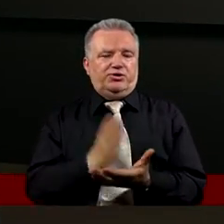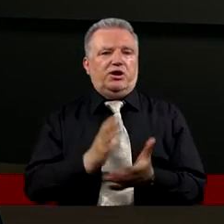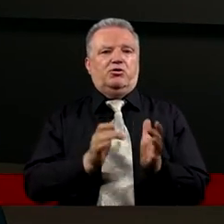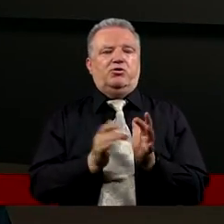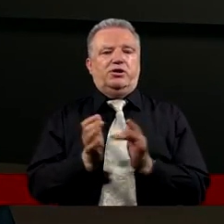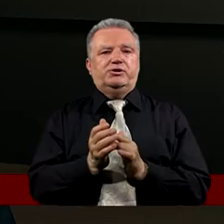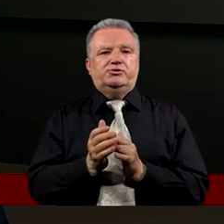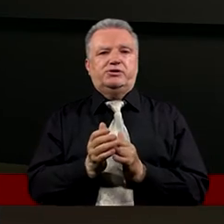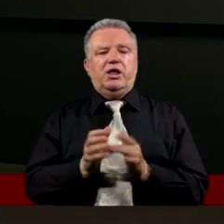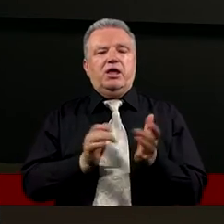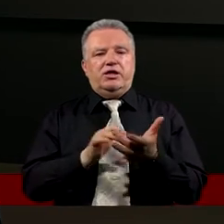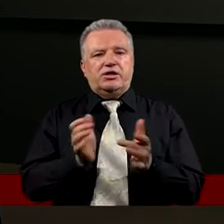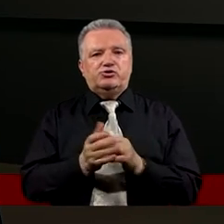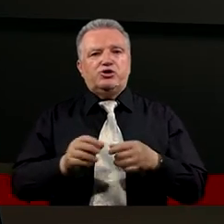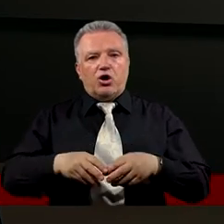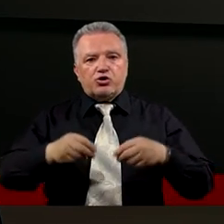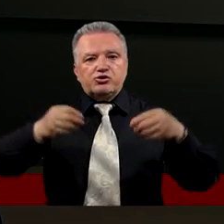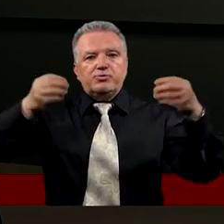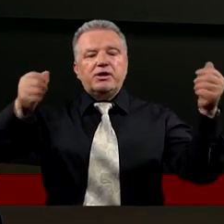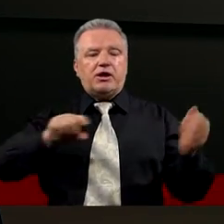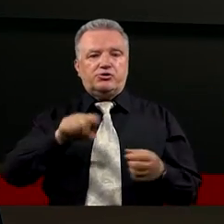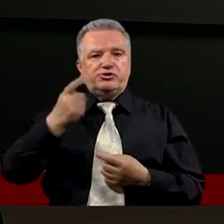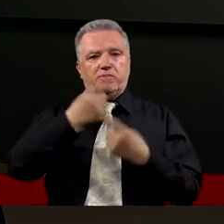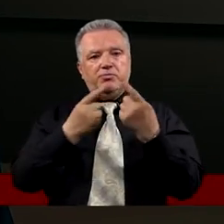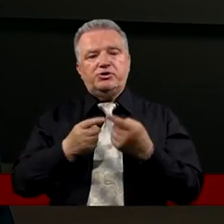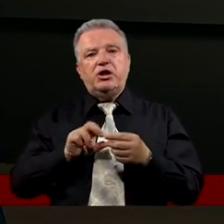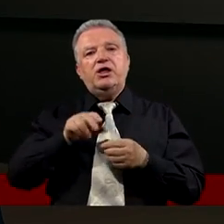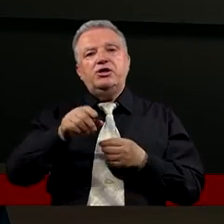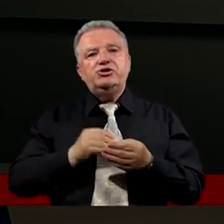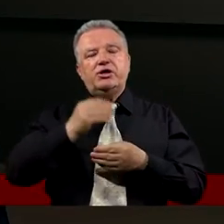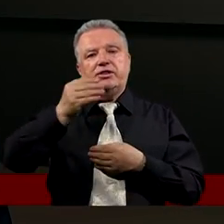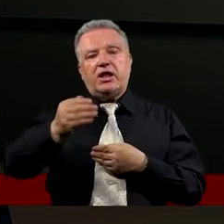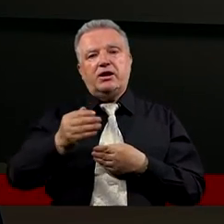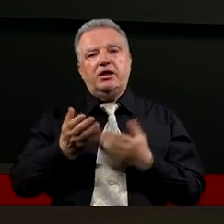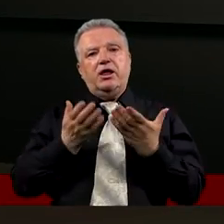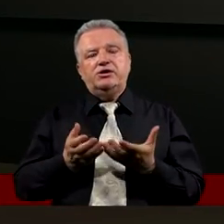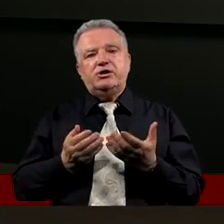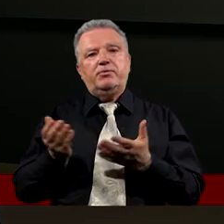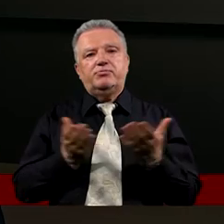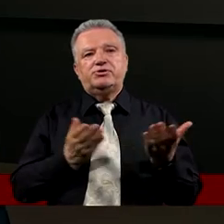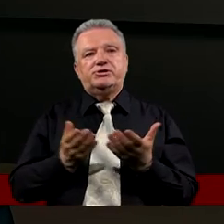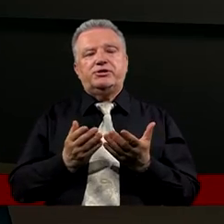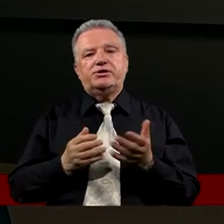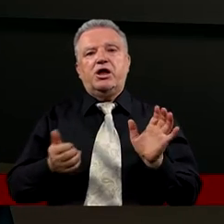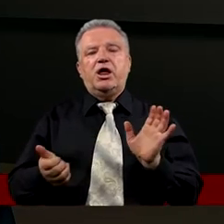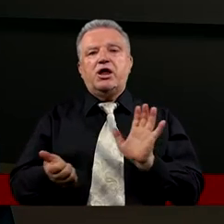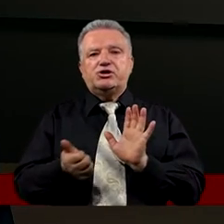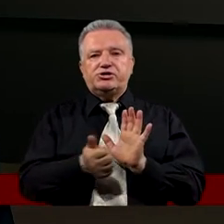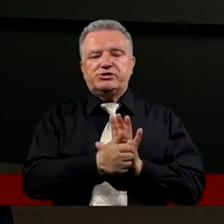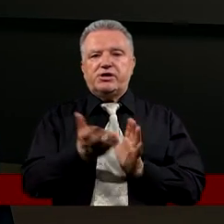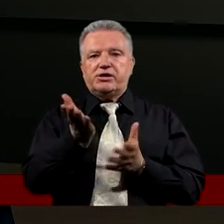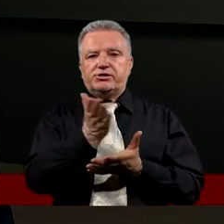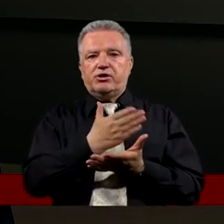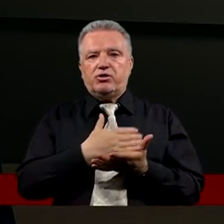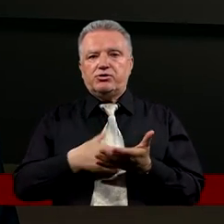Ale Pan Jezus Jakby rozwijając też tą myśl Idzie jeszcze dalej I zechciejmy przeczytać Proszę Aniu Z tego szesnastego